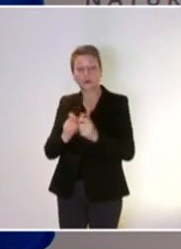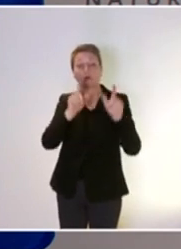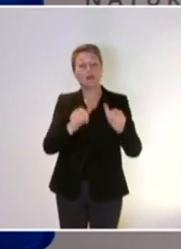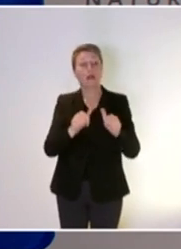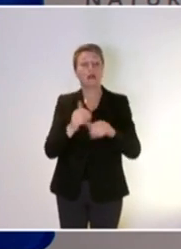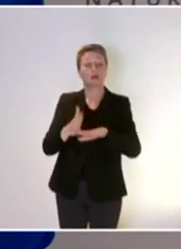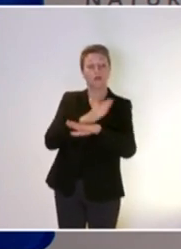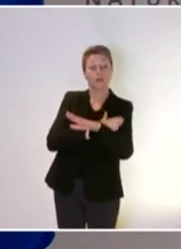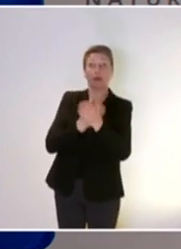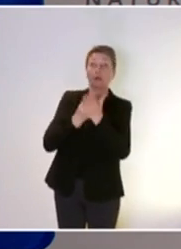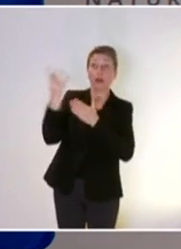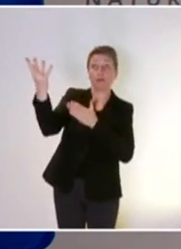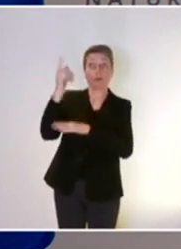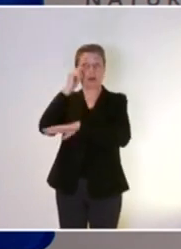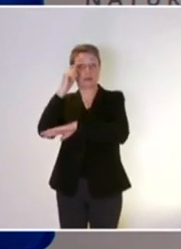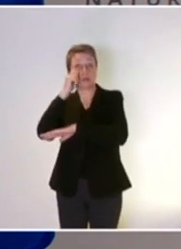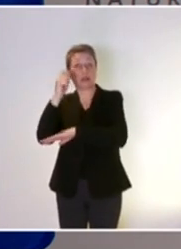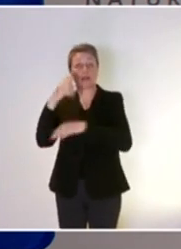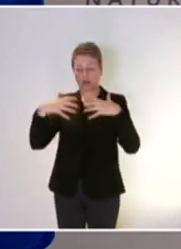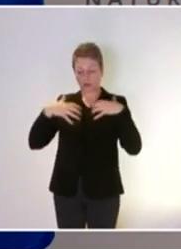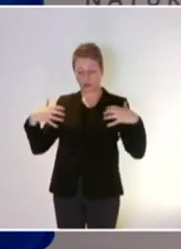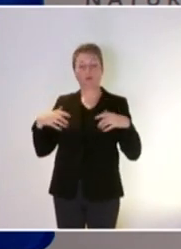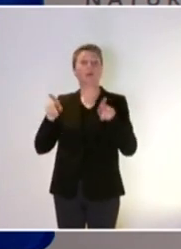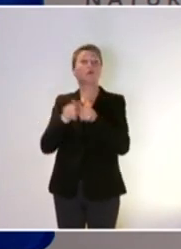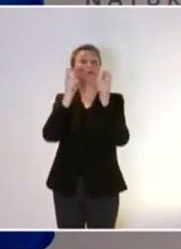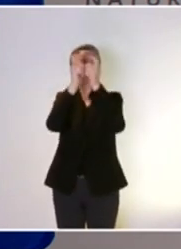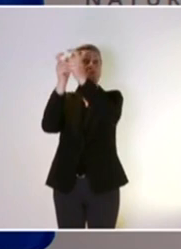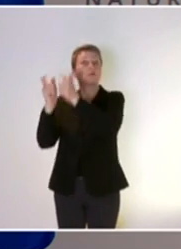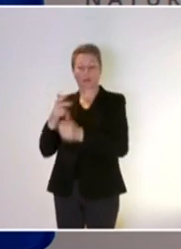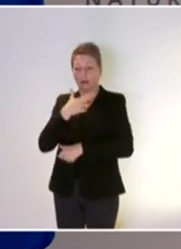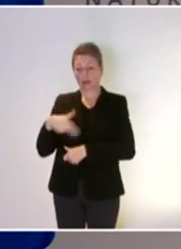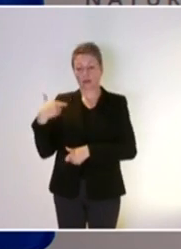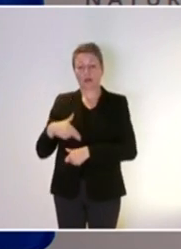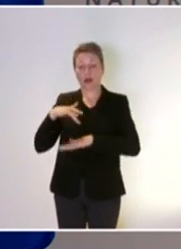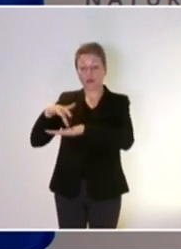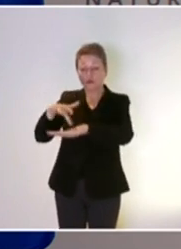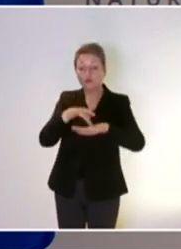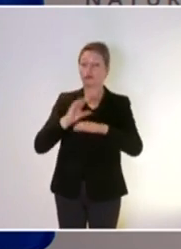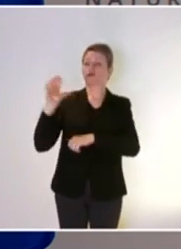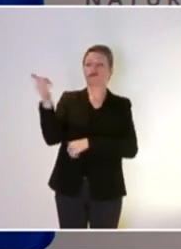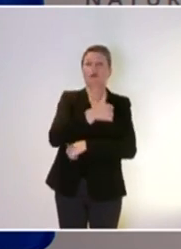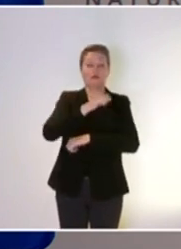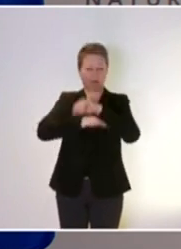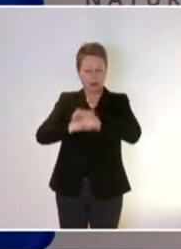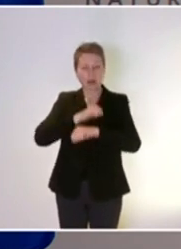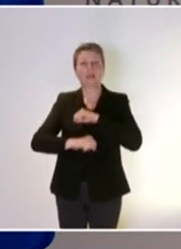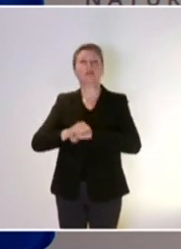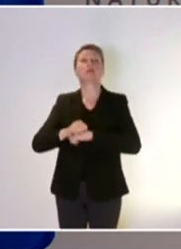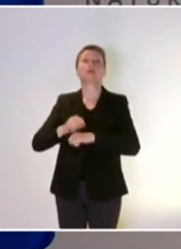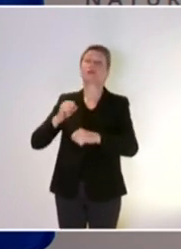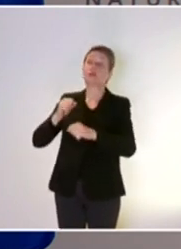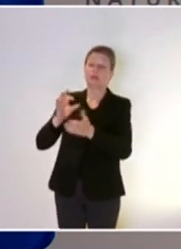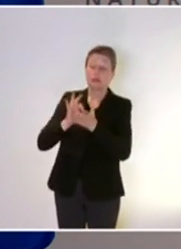nationales et les experts et scientifiques. Je voulais vraiment partir du vécu de tous ceux qui mettent en oeuvre les précédentes